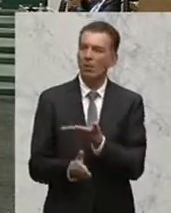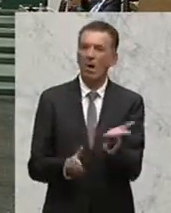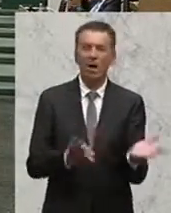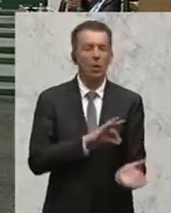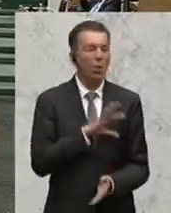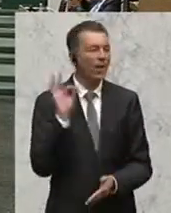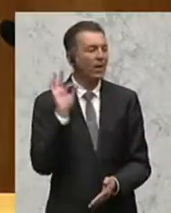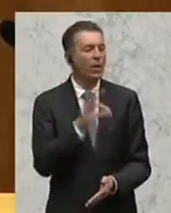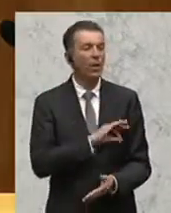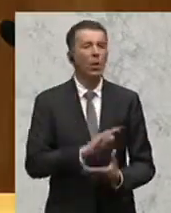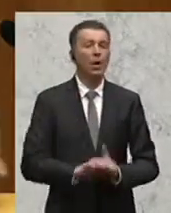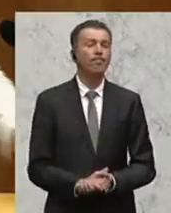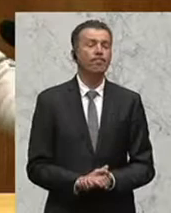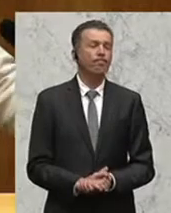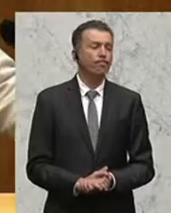Kolleginnen und Kollegen,